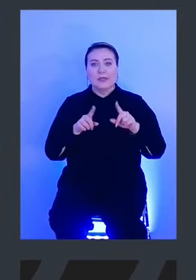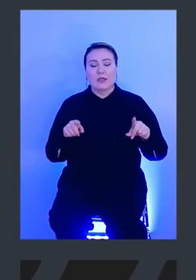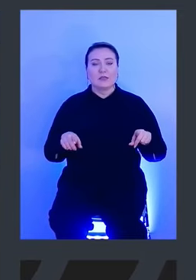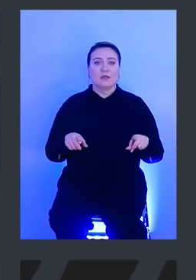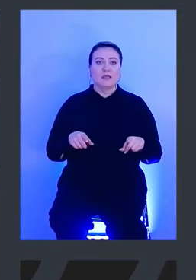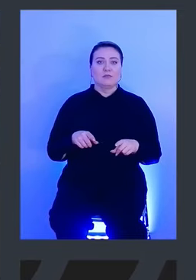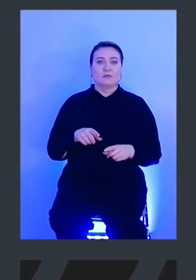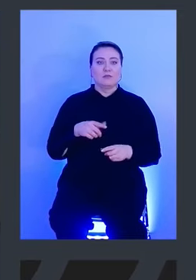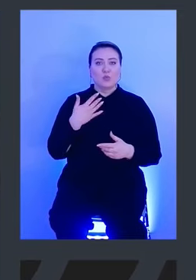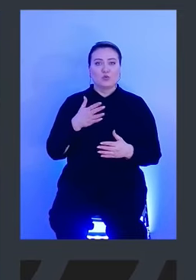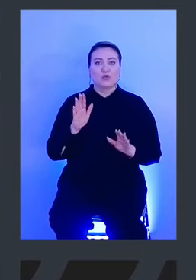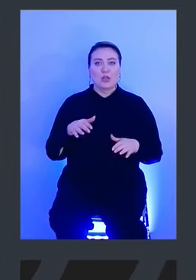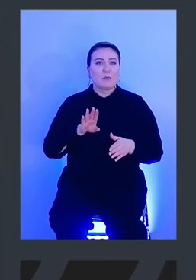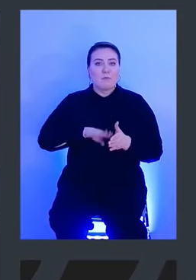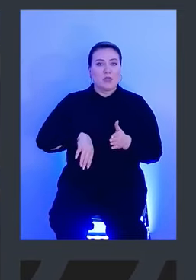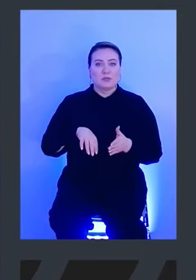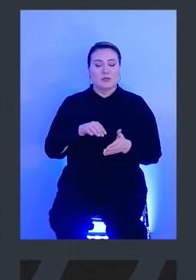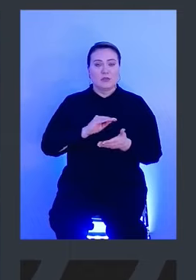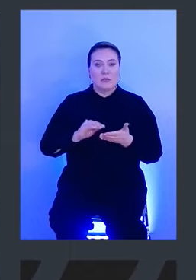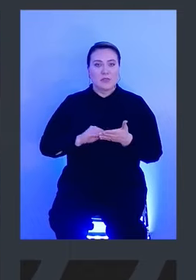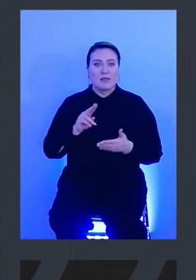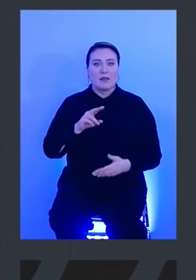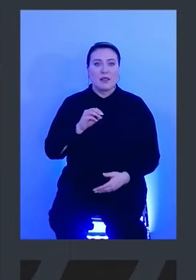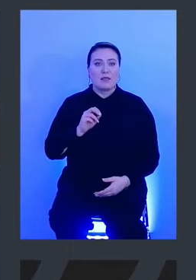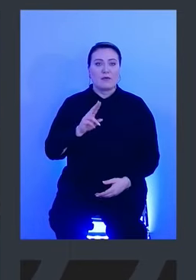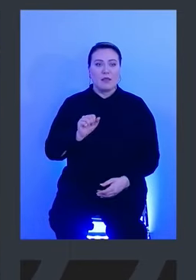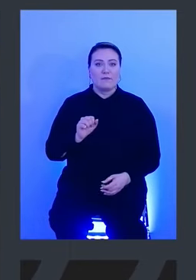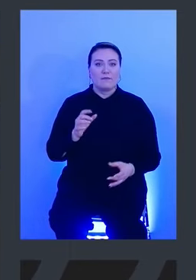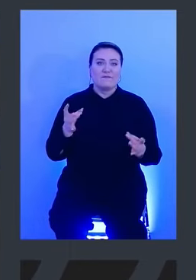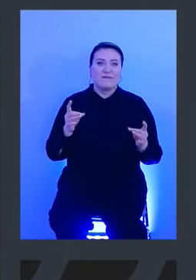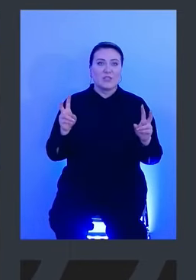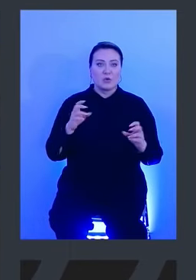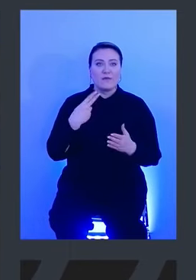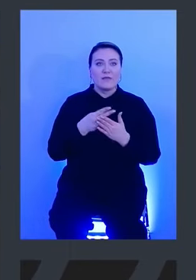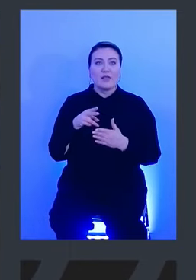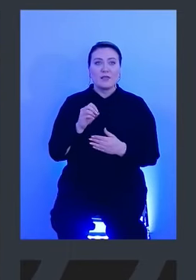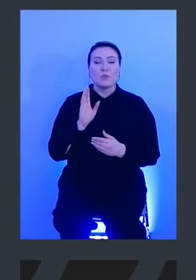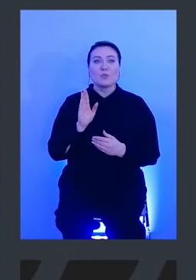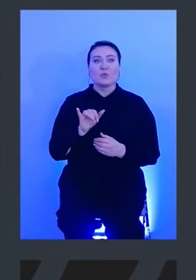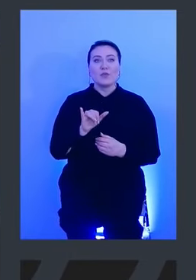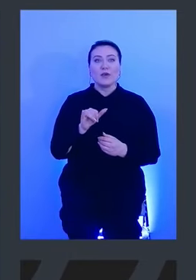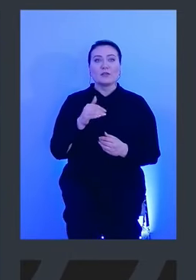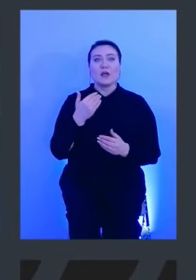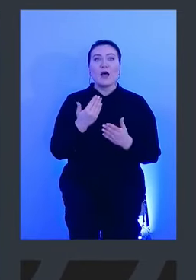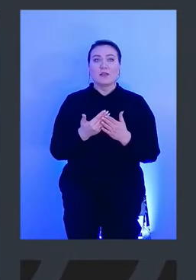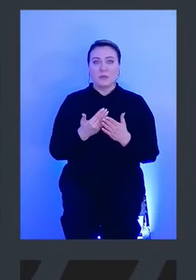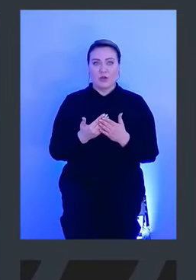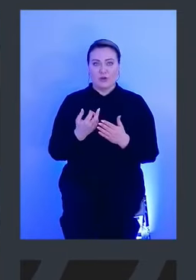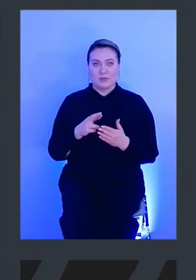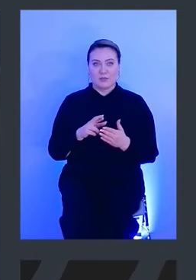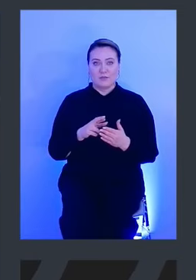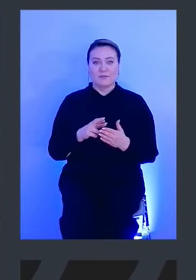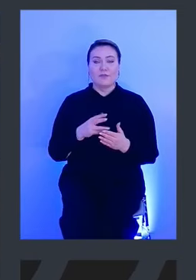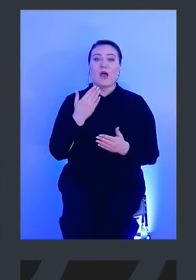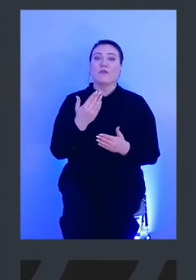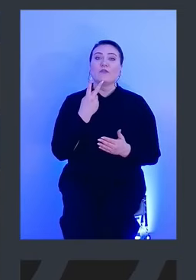уже даже без написания детекта будут в сыром виде у вас отображаться. А